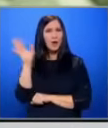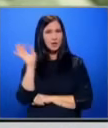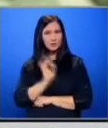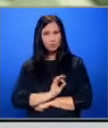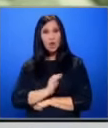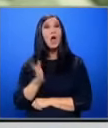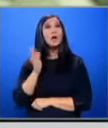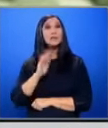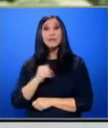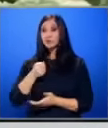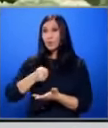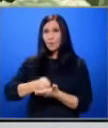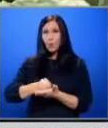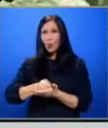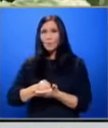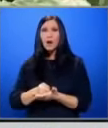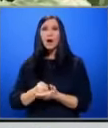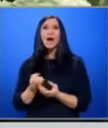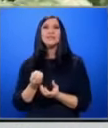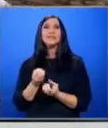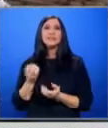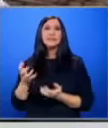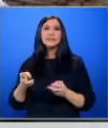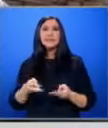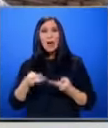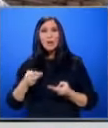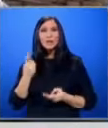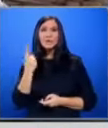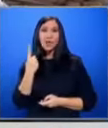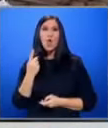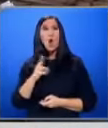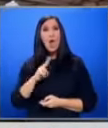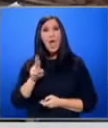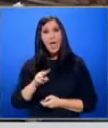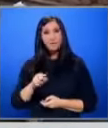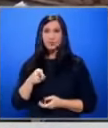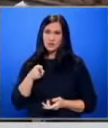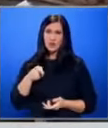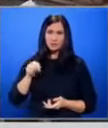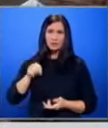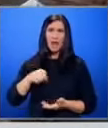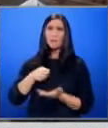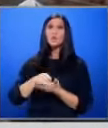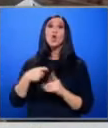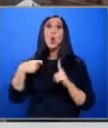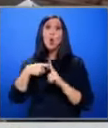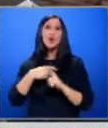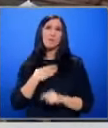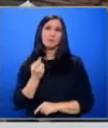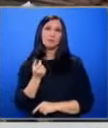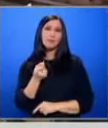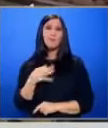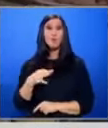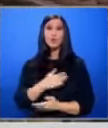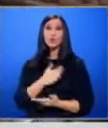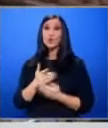Следващата покупка – свежа салата за едно евро Сега платих с куни, защото имам дребни моненти Но края на седмица още не може